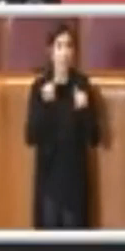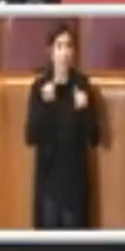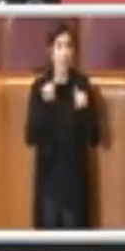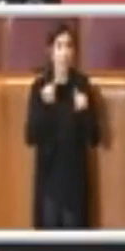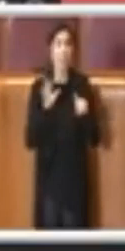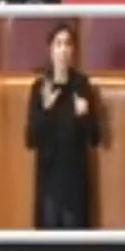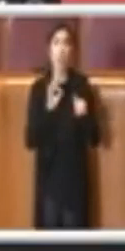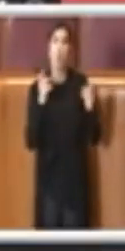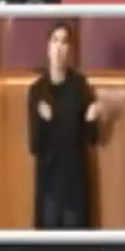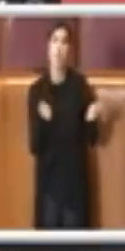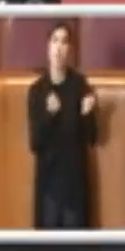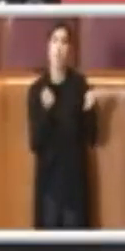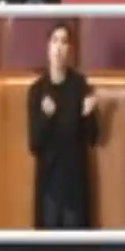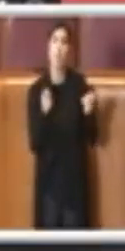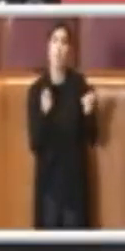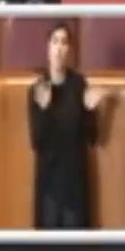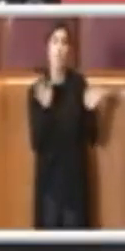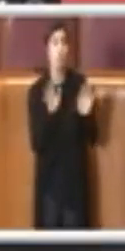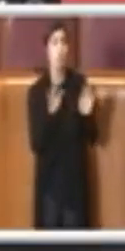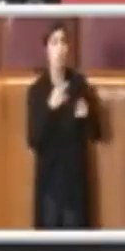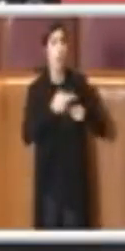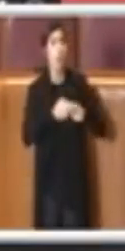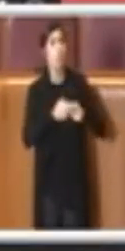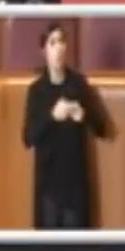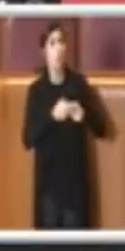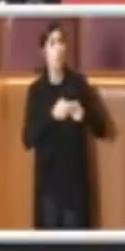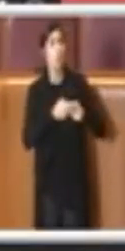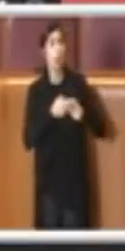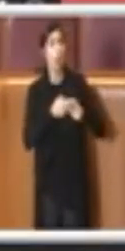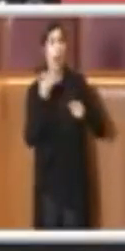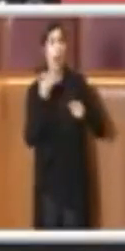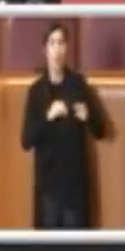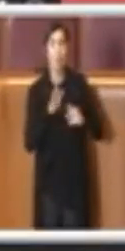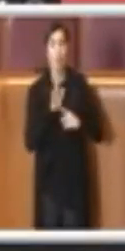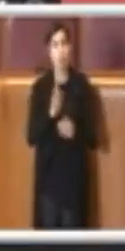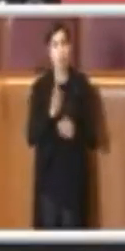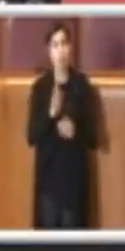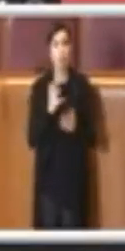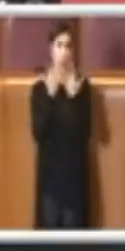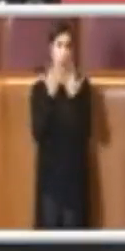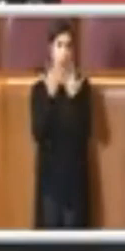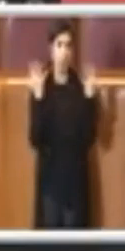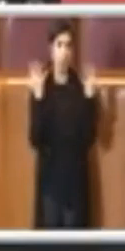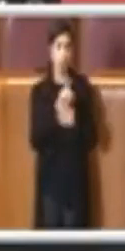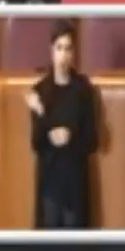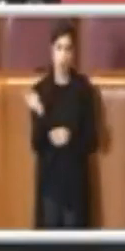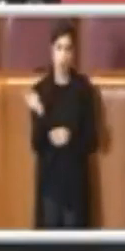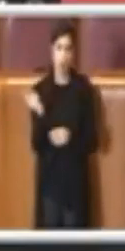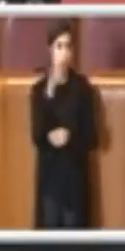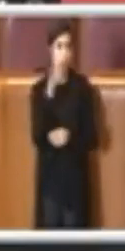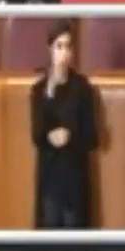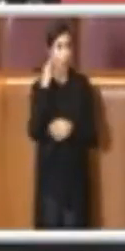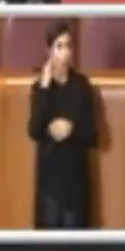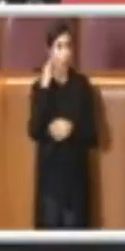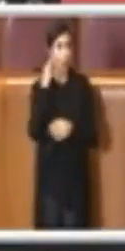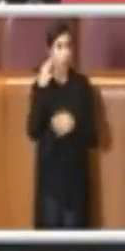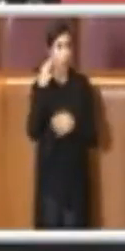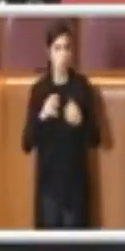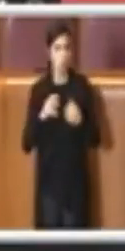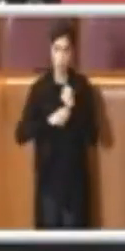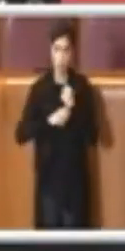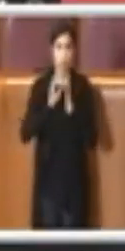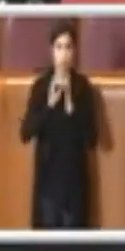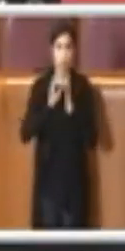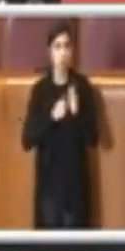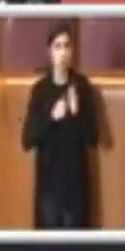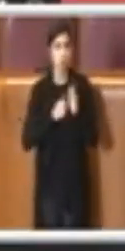sono stato poi di fatto l'evidenza di questa massima attenzione dell'attuazione di protocolli, perché poi non